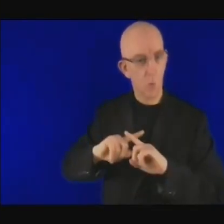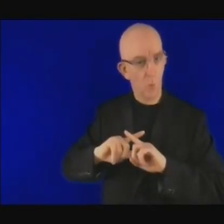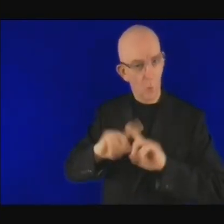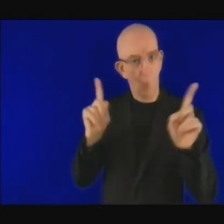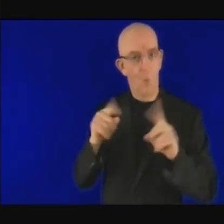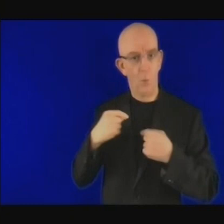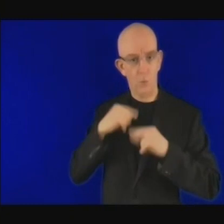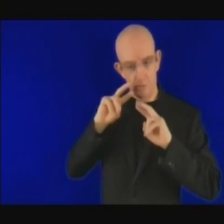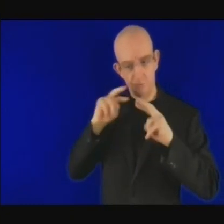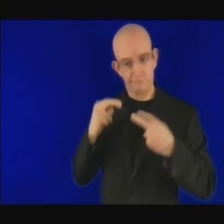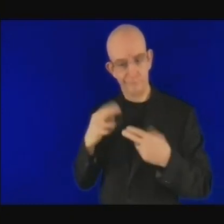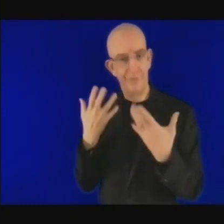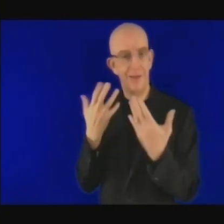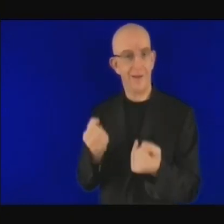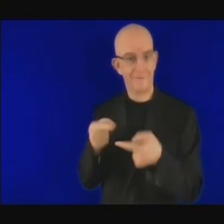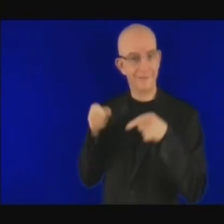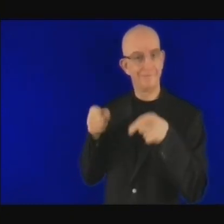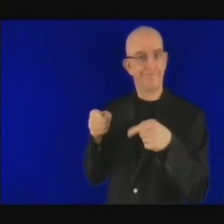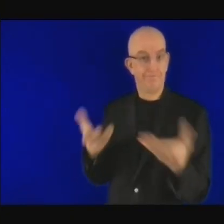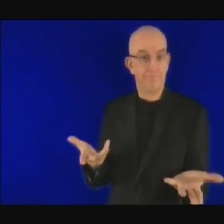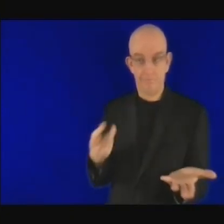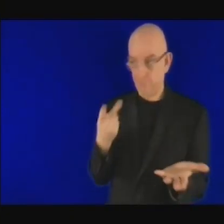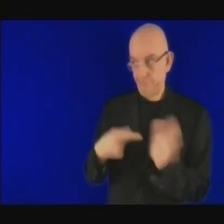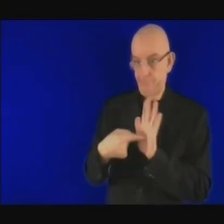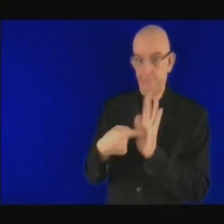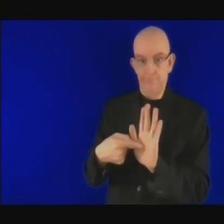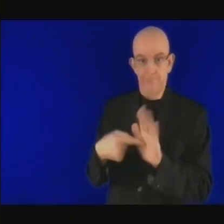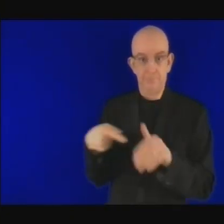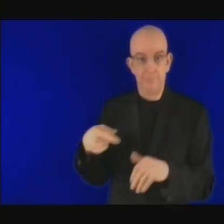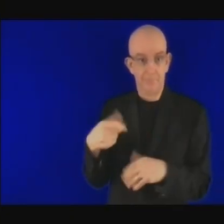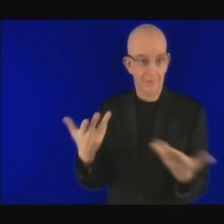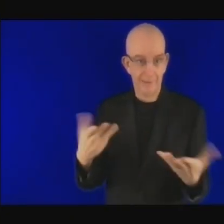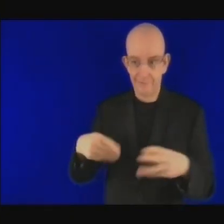si l'on prend l'agriculture,